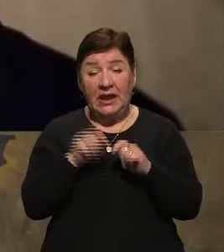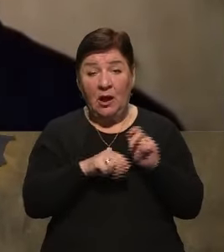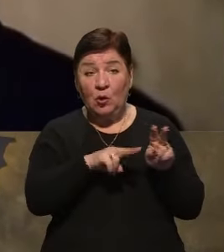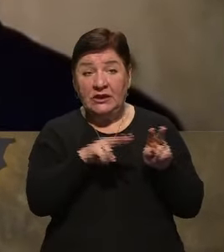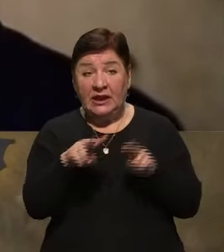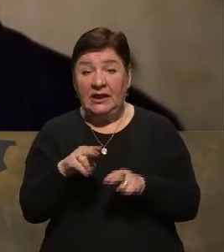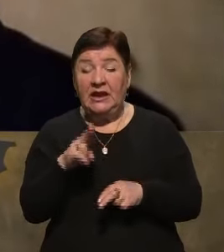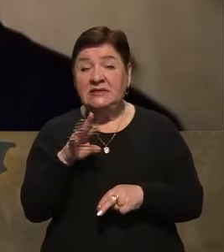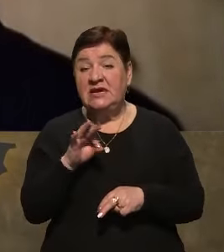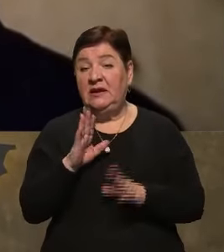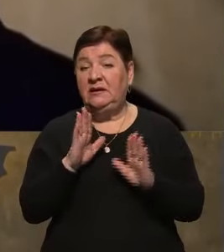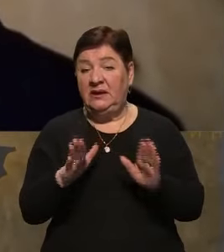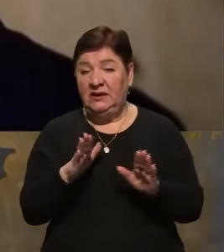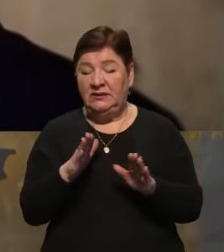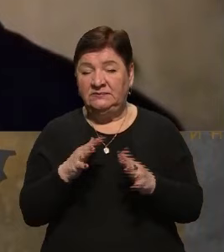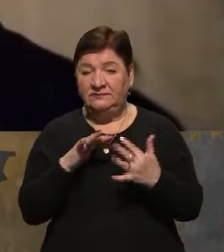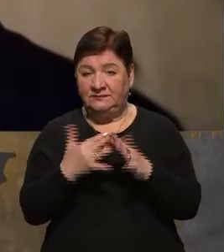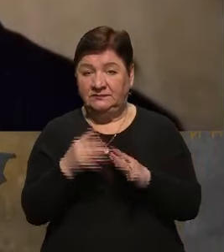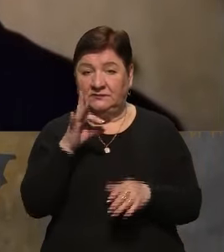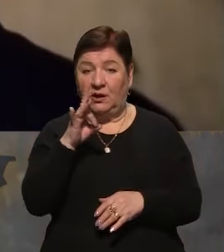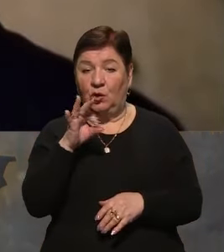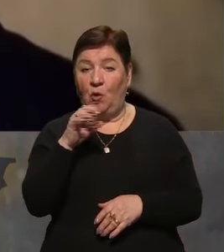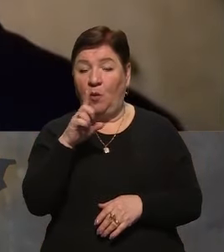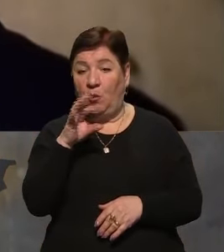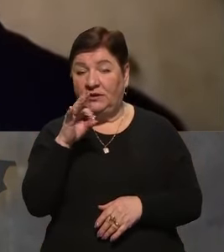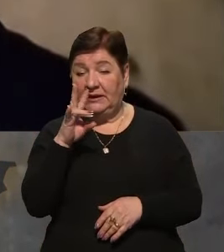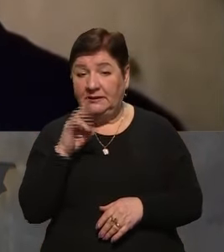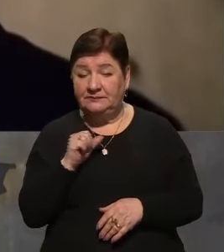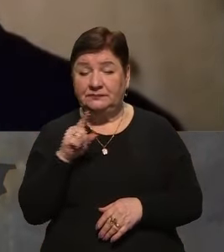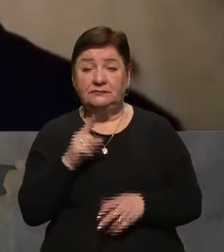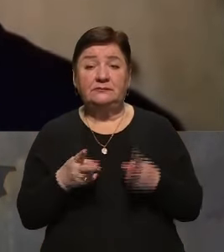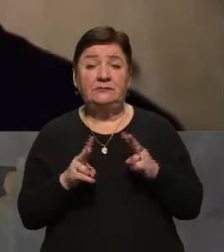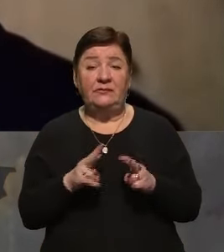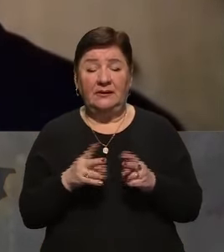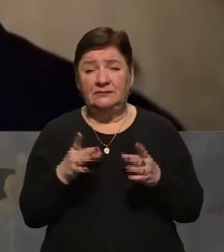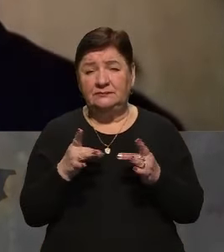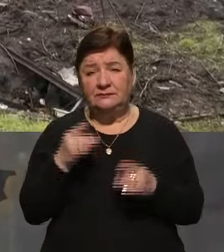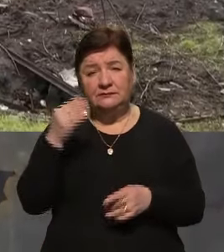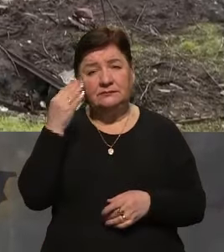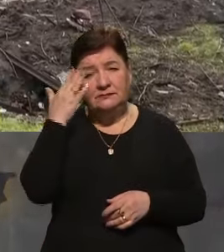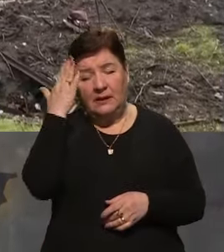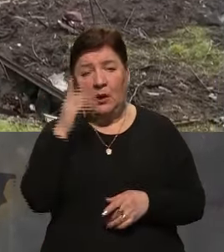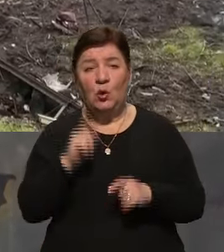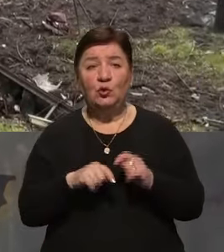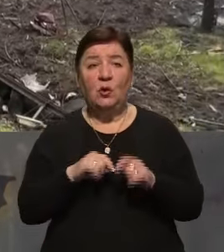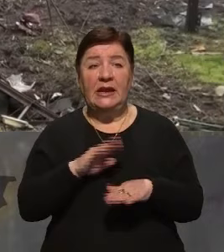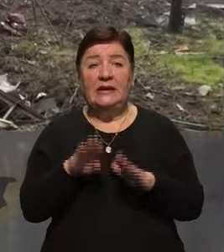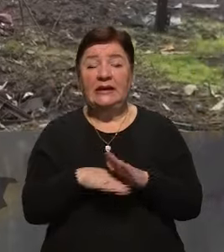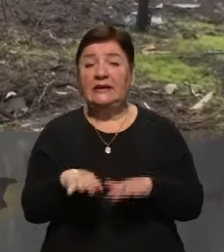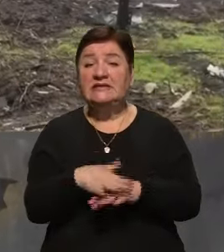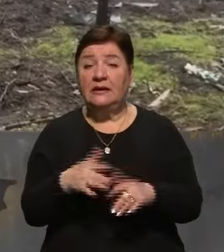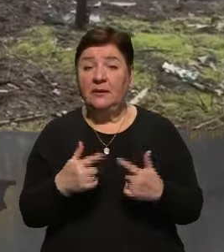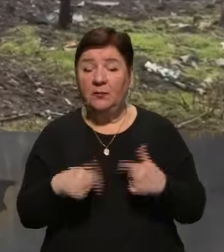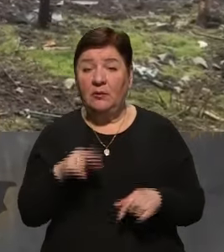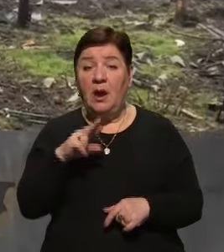речі, це не тільки стосовно роботі, вони так само не полишають вологих мрій відновити контроль над населеним пунктом П